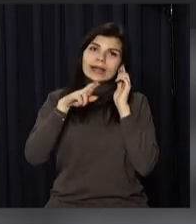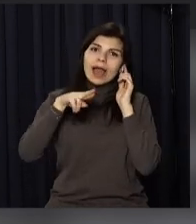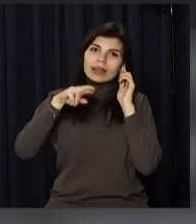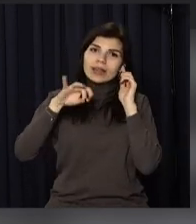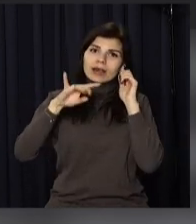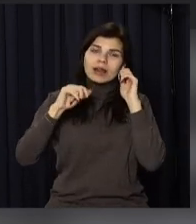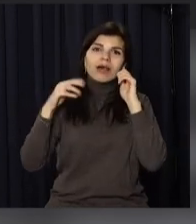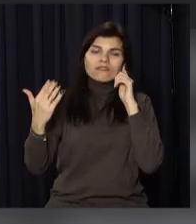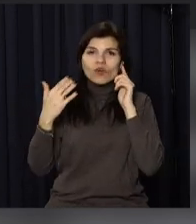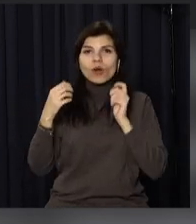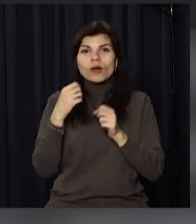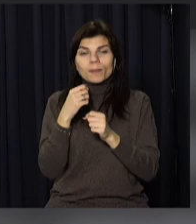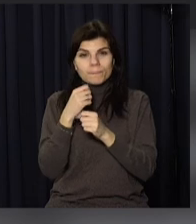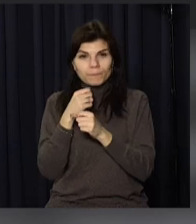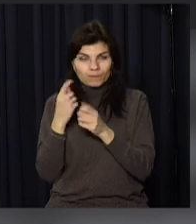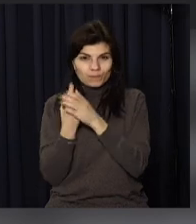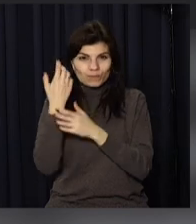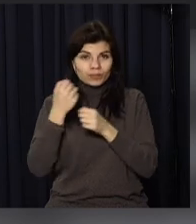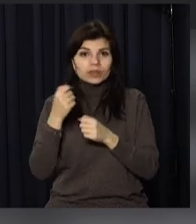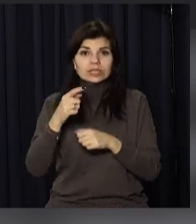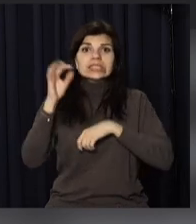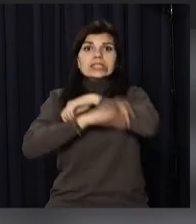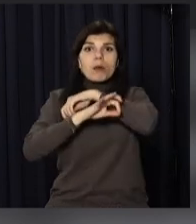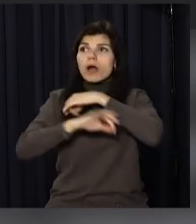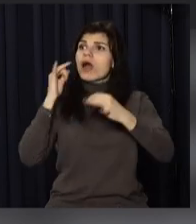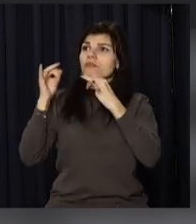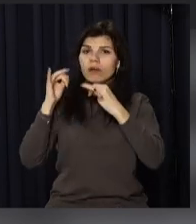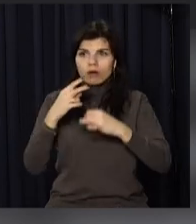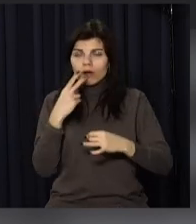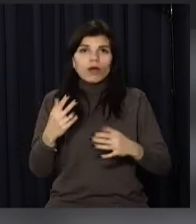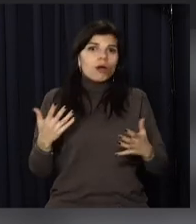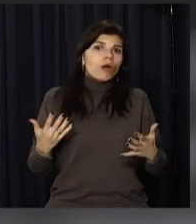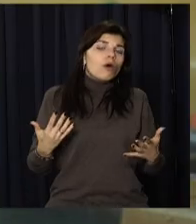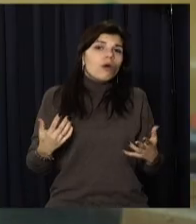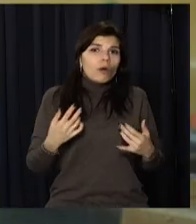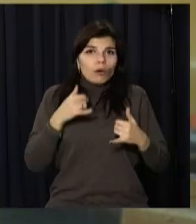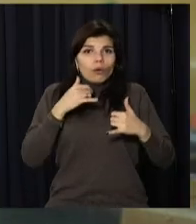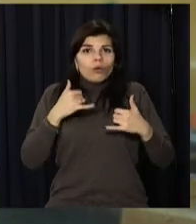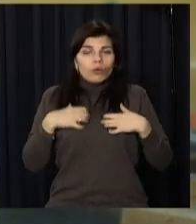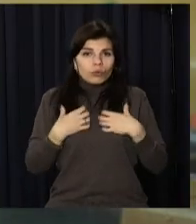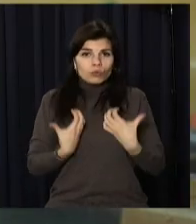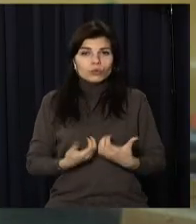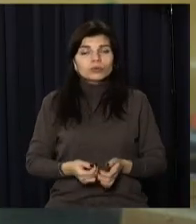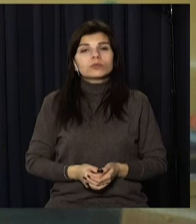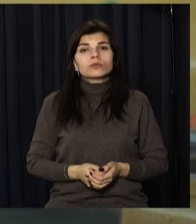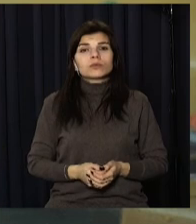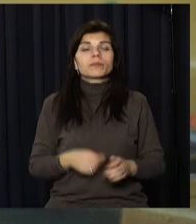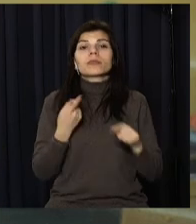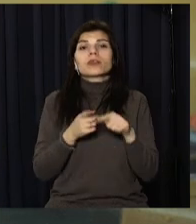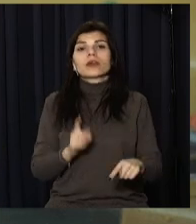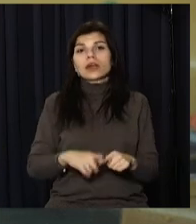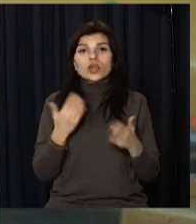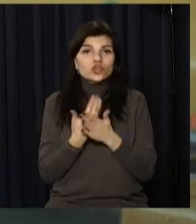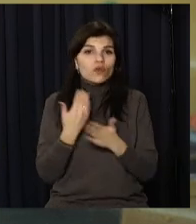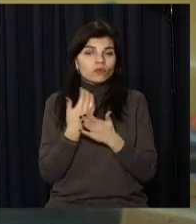очевидно прозвучавши на переговорах с Западом, ставить весь мир на порог катастрофи. Це всі новини на цю годину.